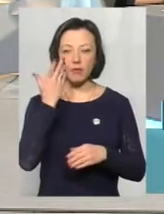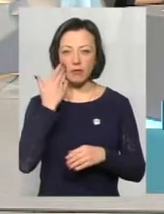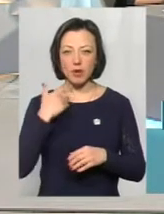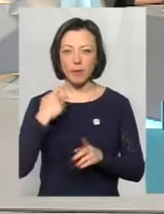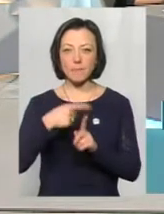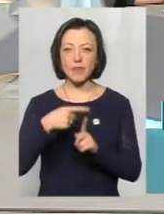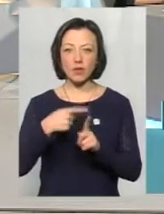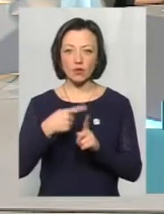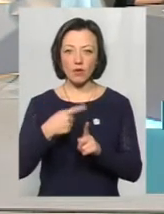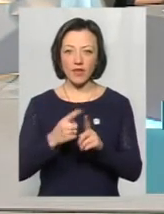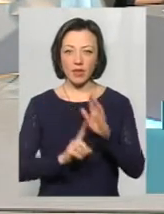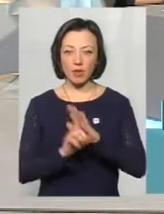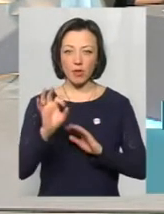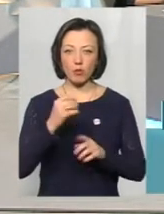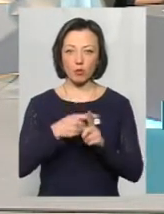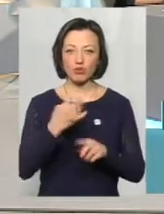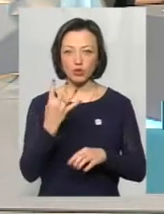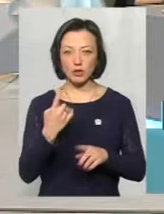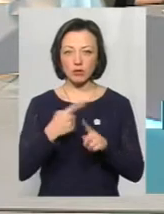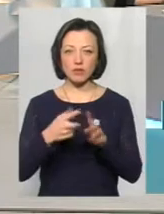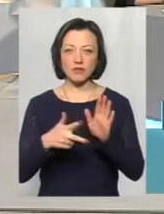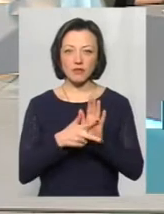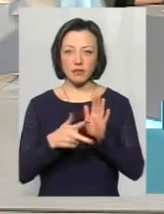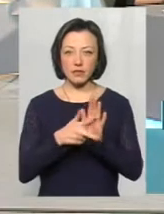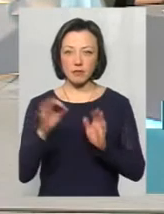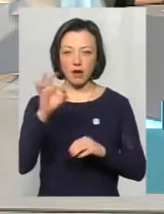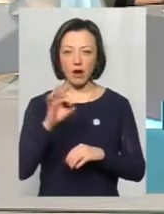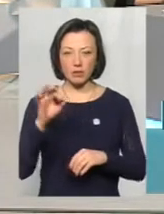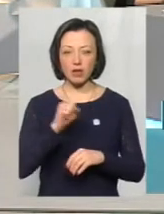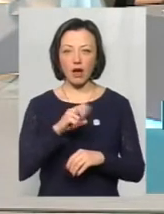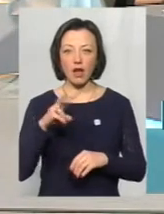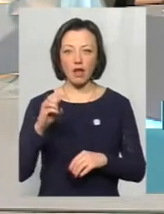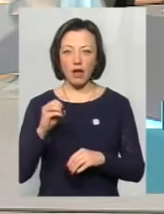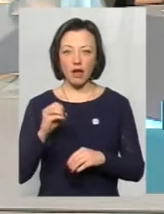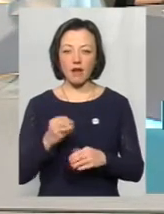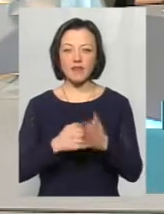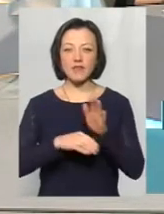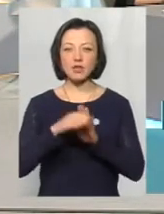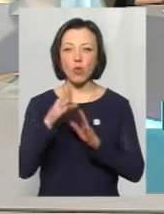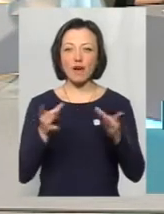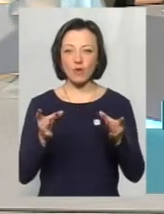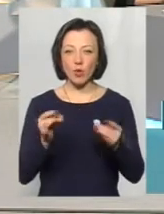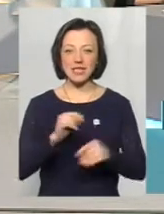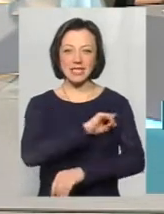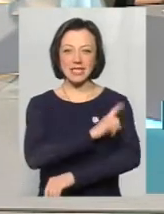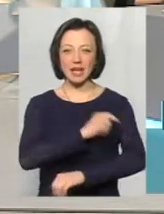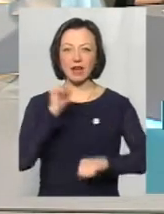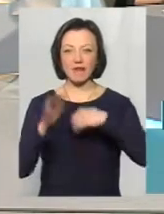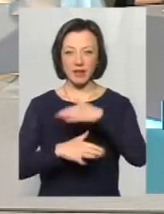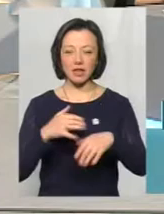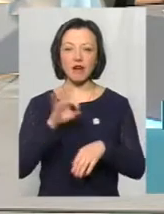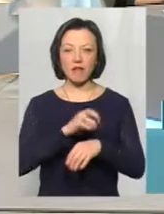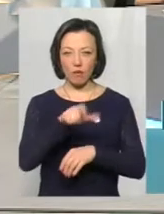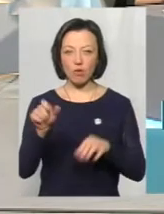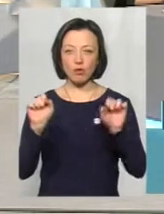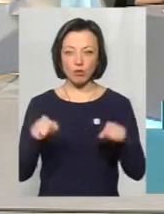плюсовій температурі. Плюс 4, плюс 8 градусів, але висока вологість і сильний вітер. І хворі також